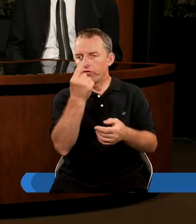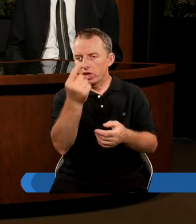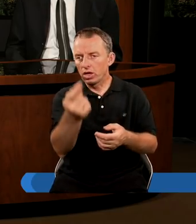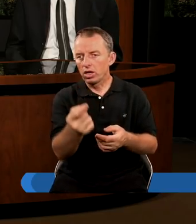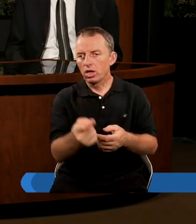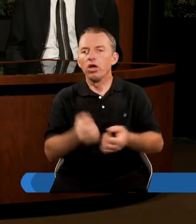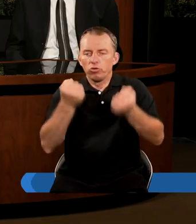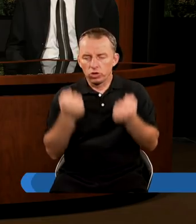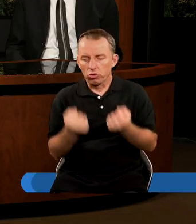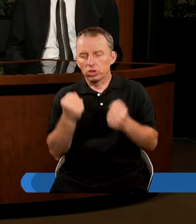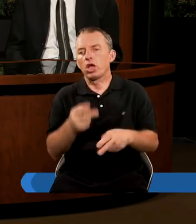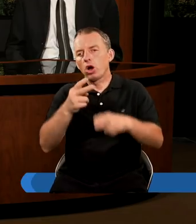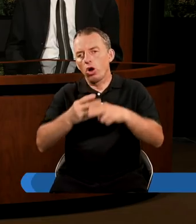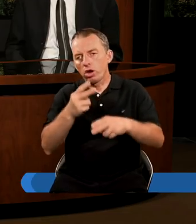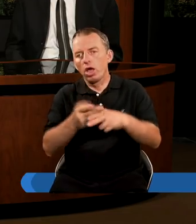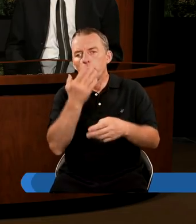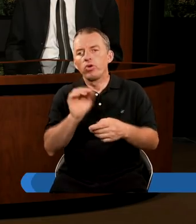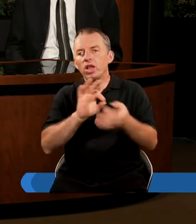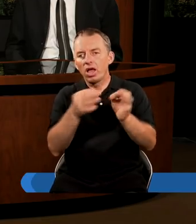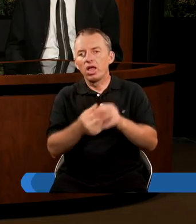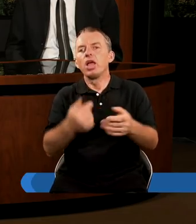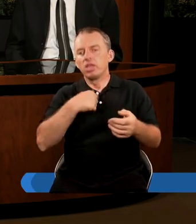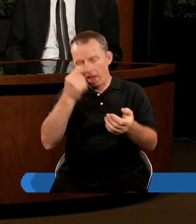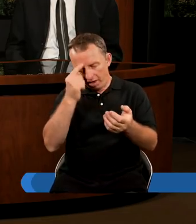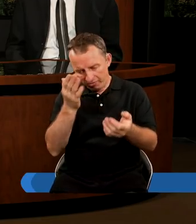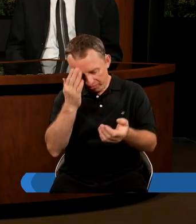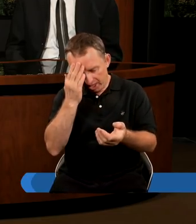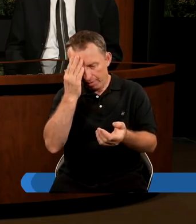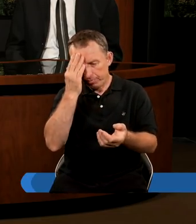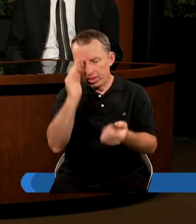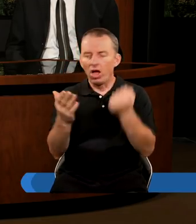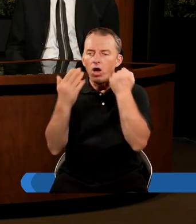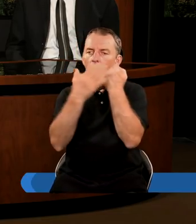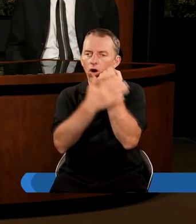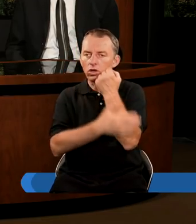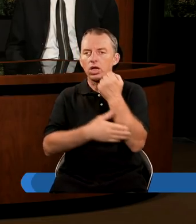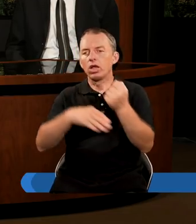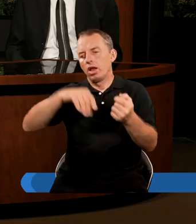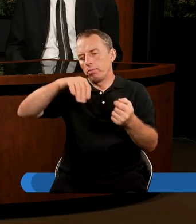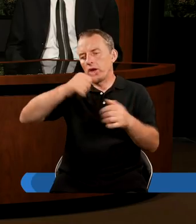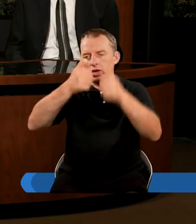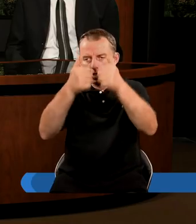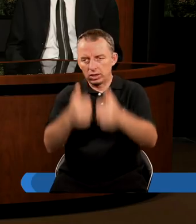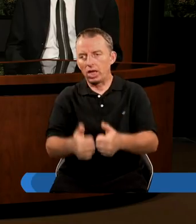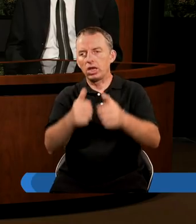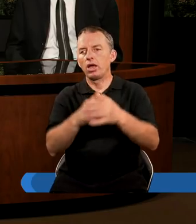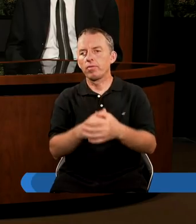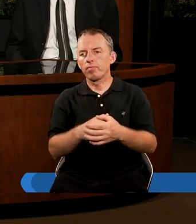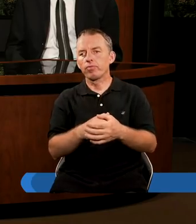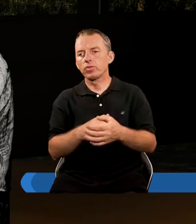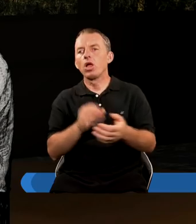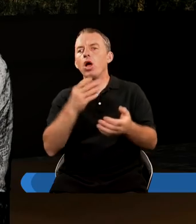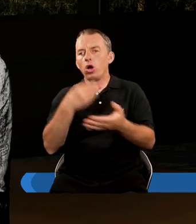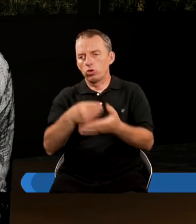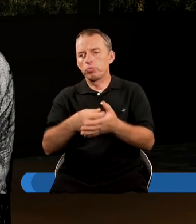w ciężkiej chorobie. Mówił nawet, ale ja wiem, kto ostatni nad prochem w moim stanie. I że